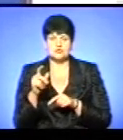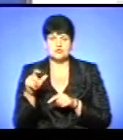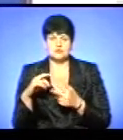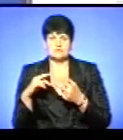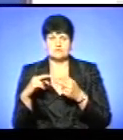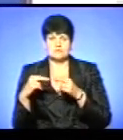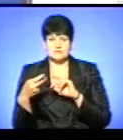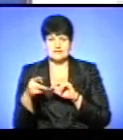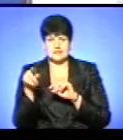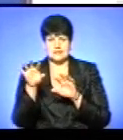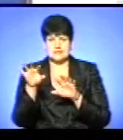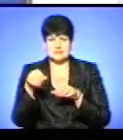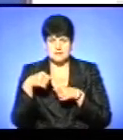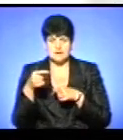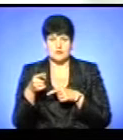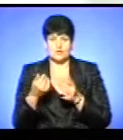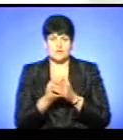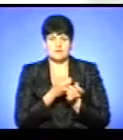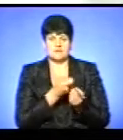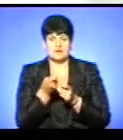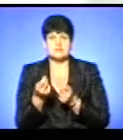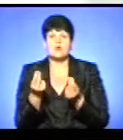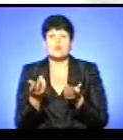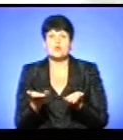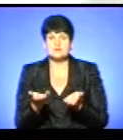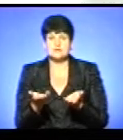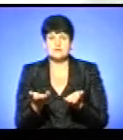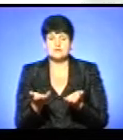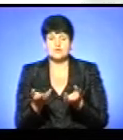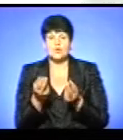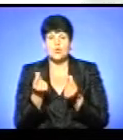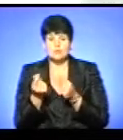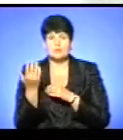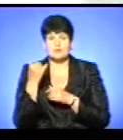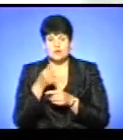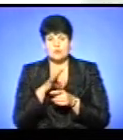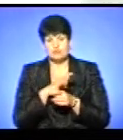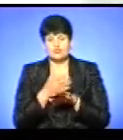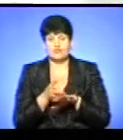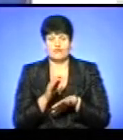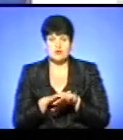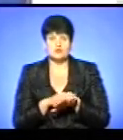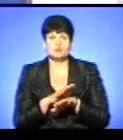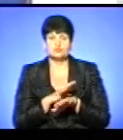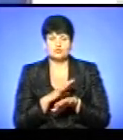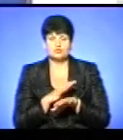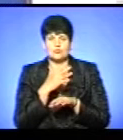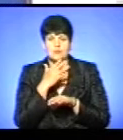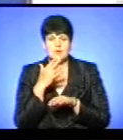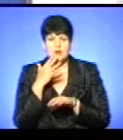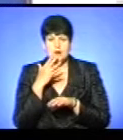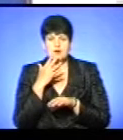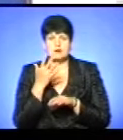попередніх забрат, тих нових завезти. Розуміло. Кошти? Кошти. Попередні роки було тяжко, тому що було багато